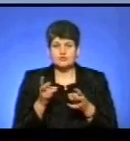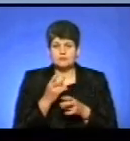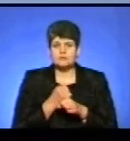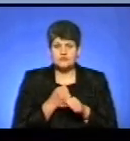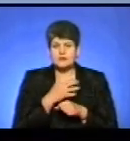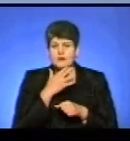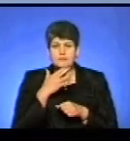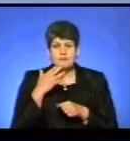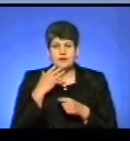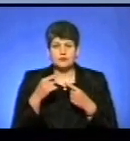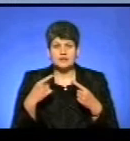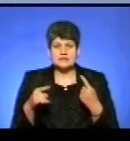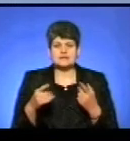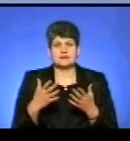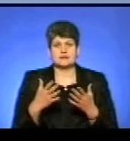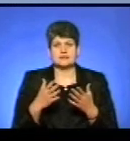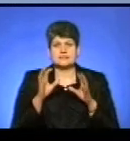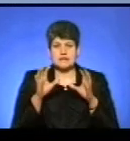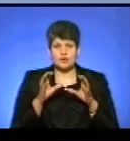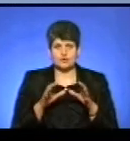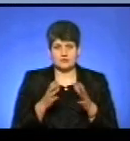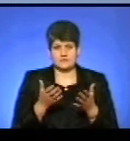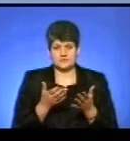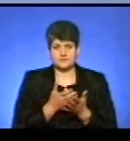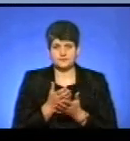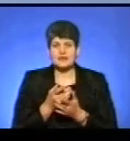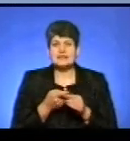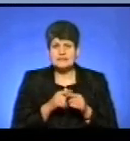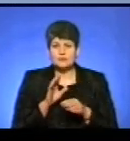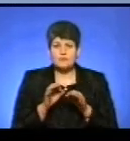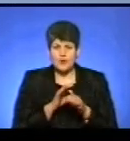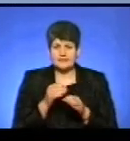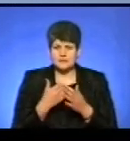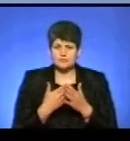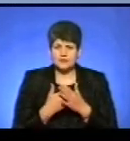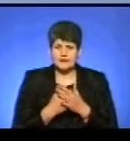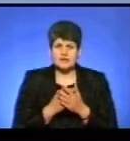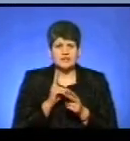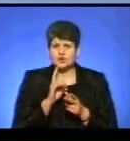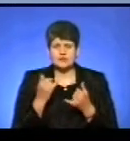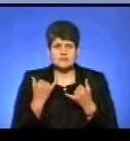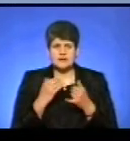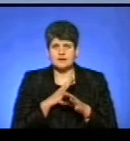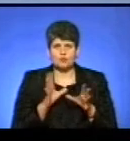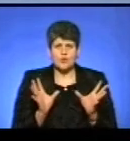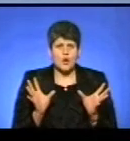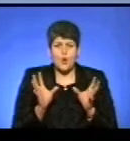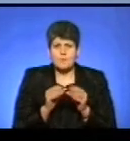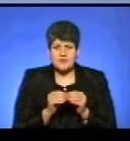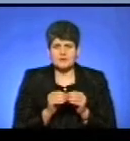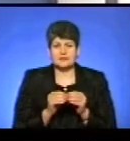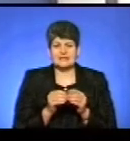дуже багато різних законодавчих. Тобто, це буде лише проєкт, як модель? Тобто, ніхто не буде зараз все об'єднувати,